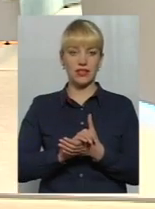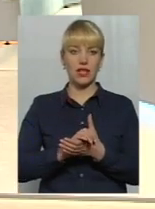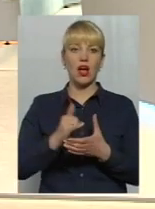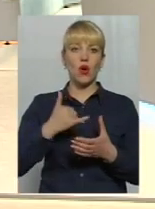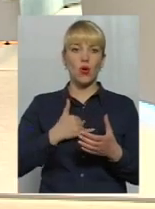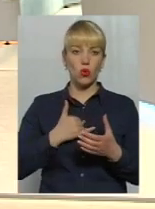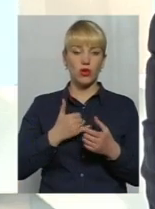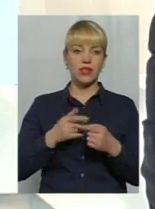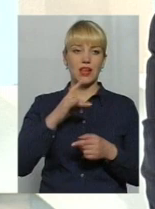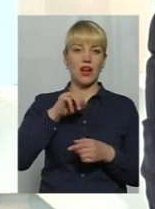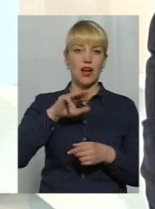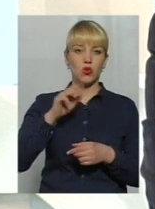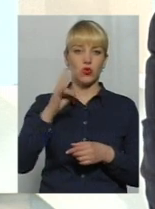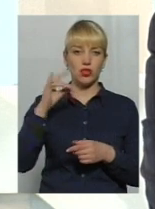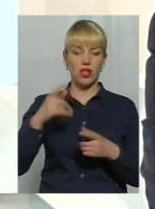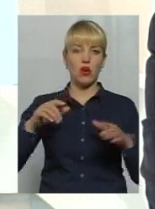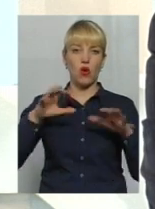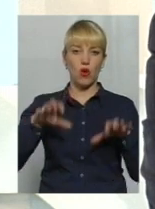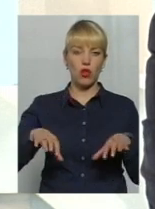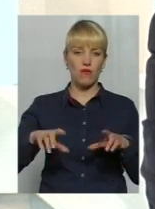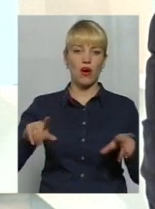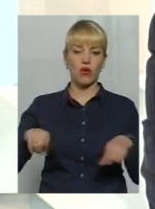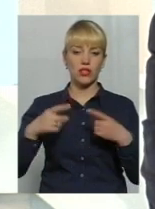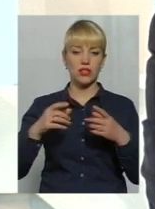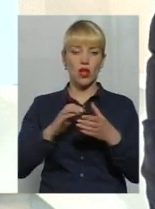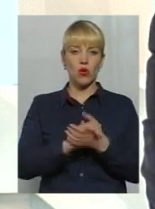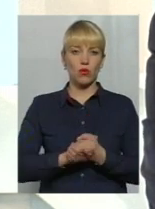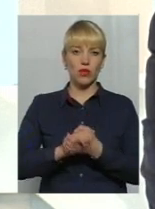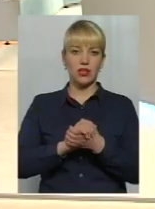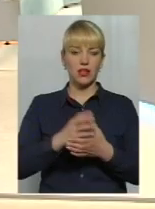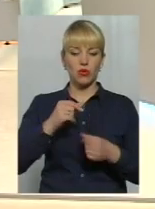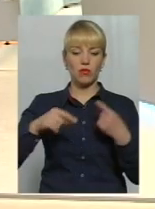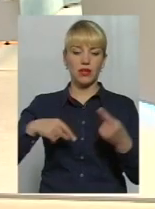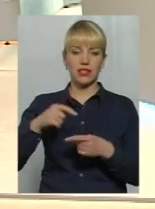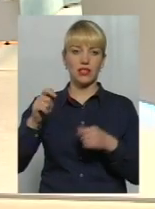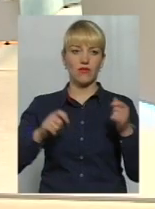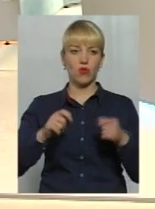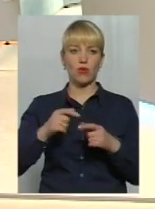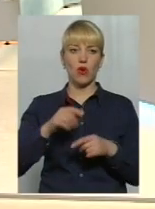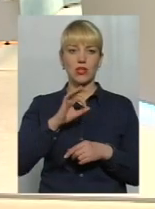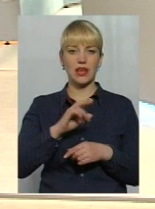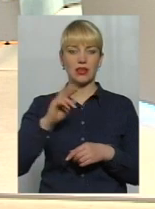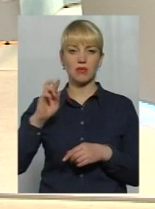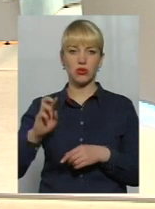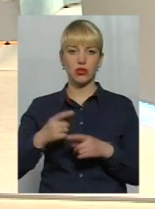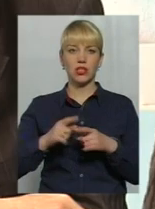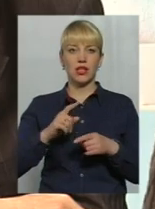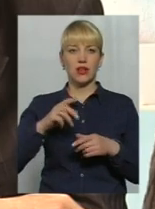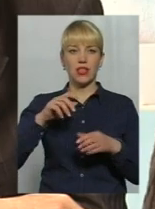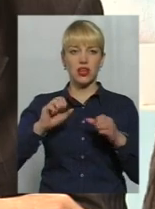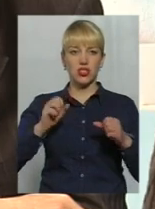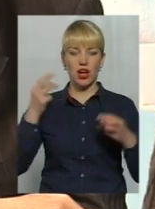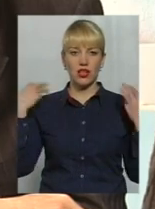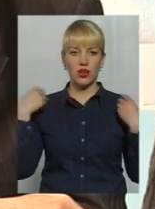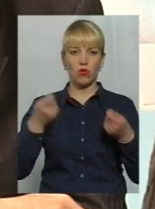студії Ігор Ратушний, голова організаційного комітету бізнес-форуму Хмельницького, Оксана Новодон, начальник управління економіки Хмельницької міської ради та